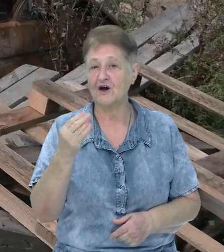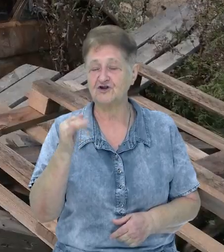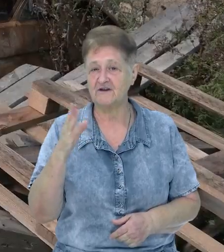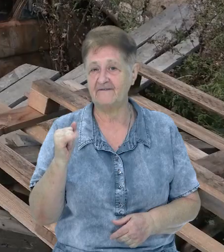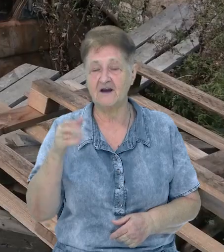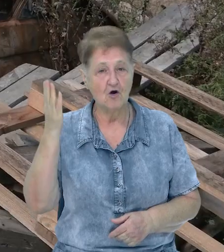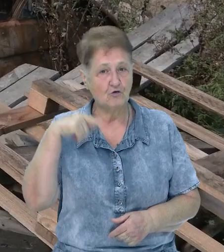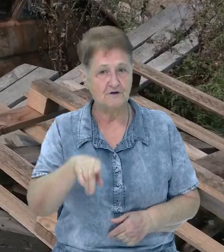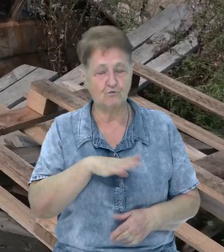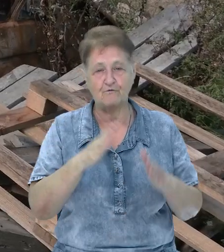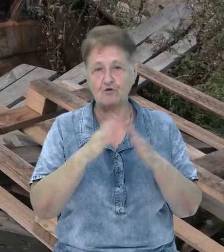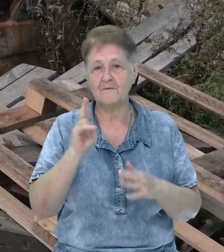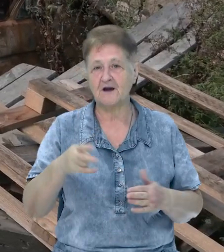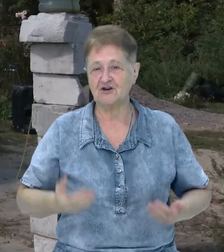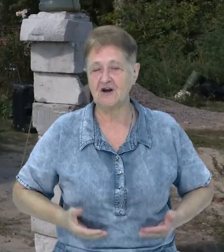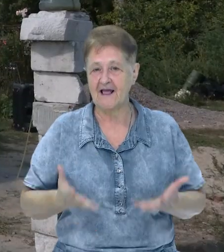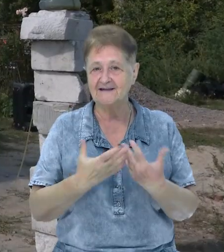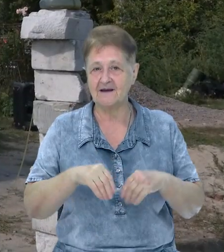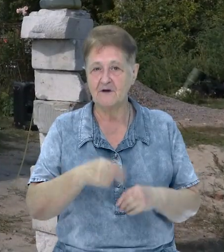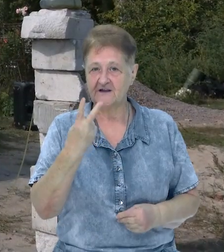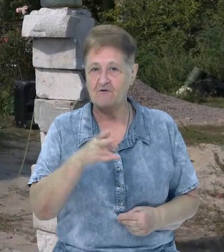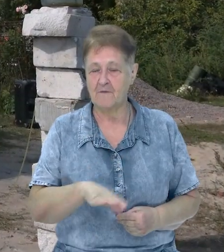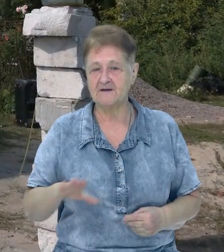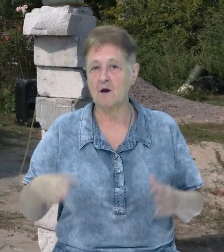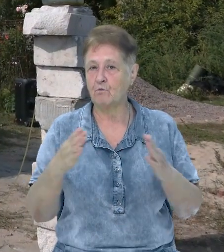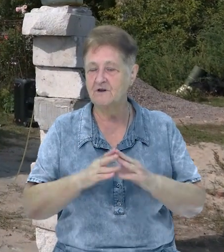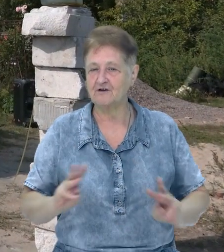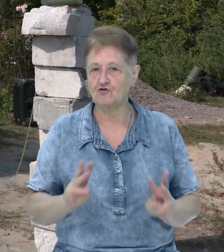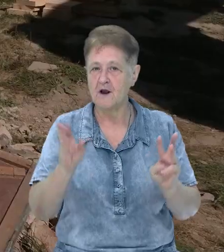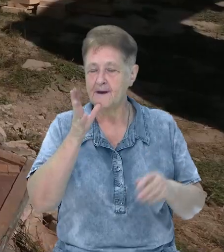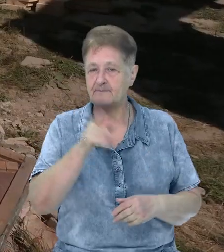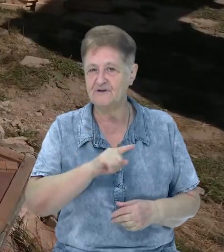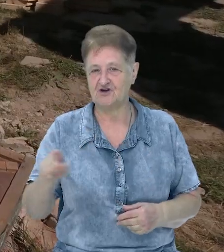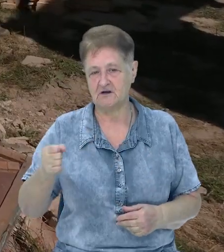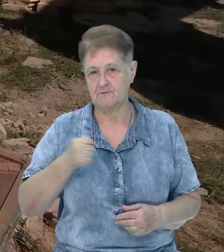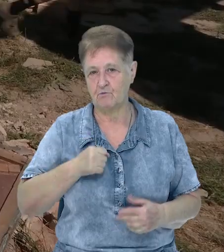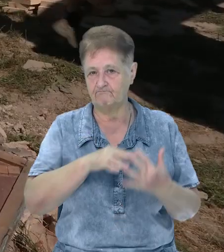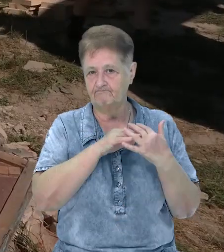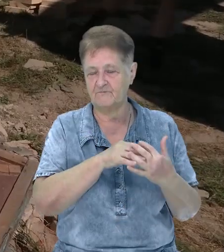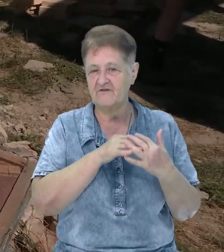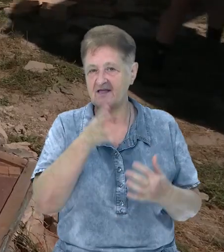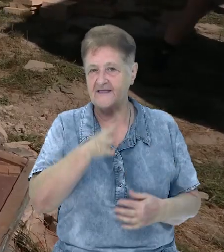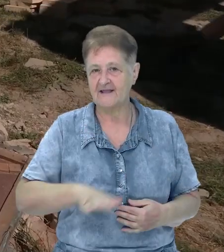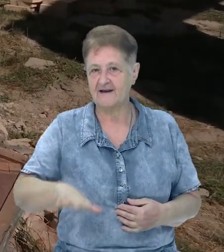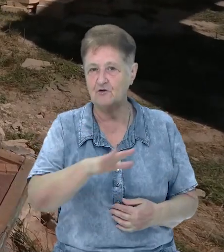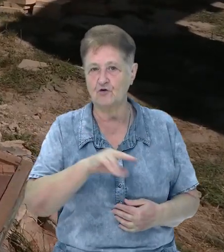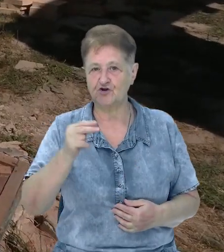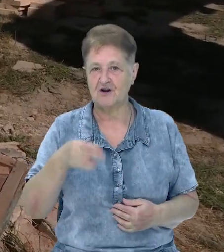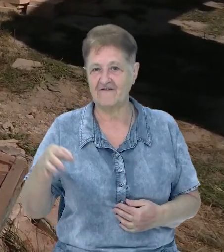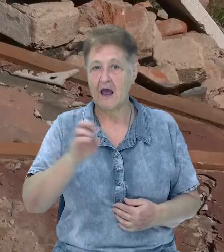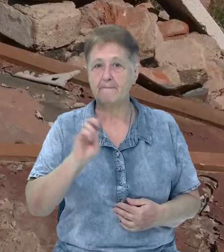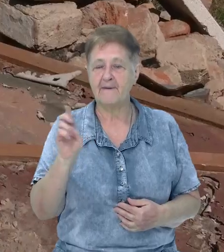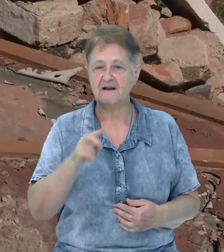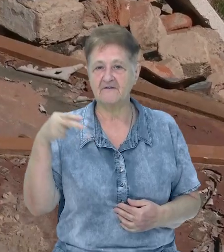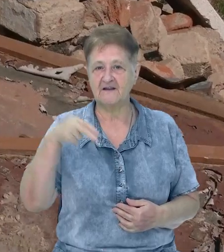Колись тут стояв дім, якому жила сім'я з двома дітьми. Будинок згорів під час активних бойових дій на території Чернігівської області у